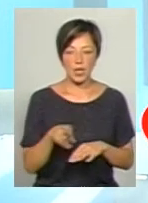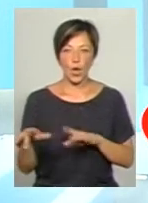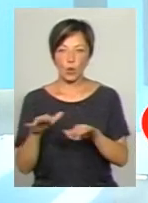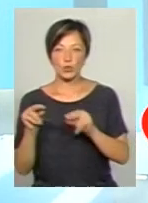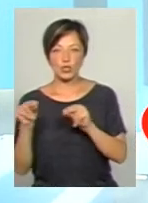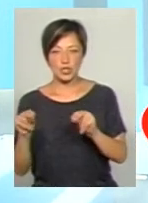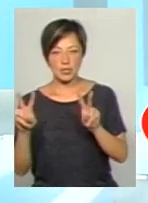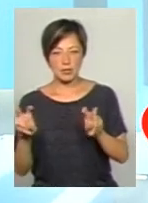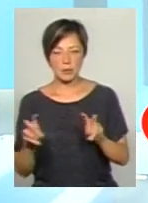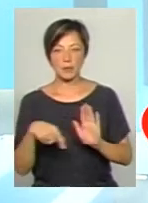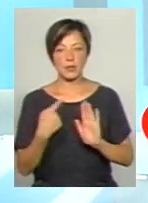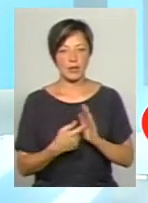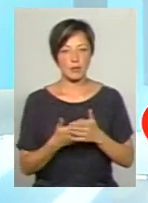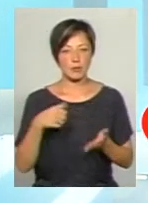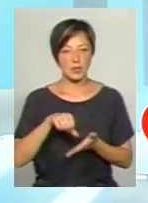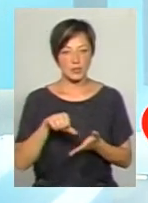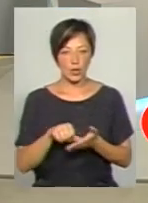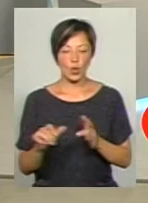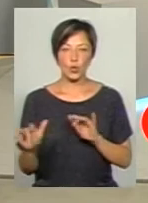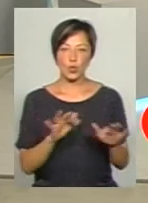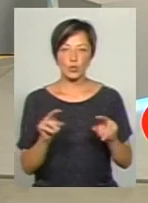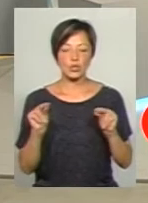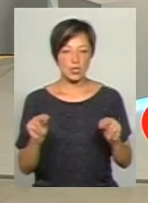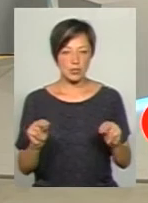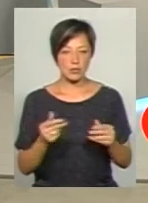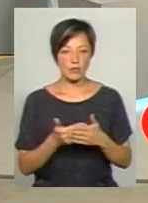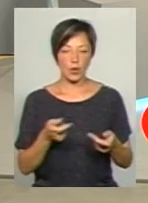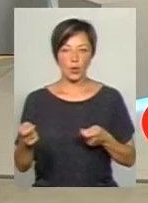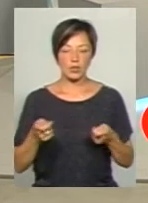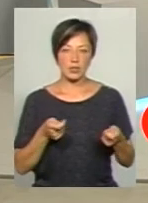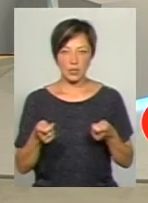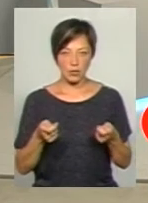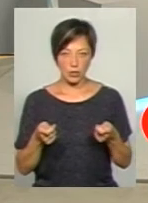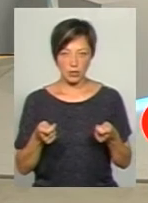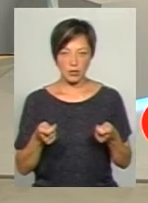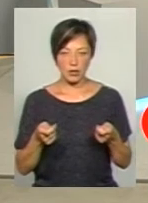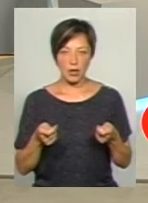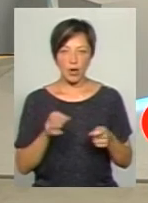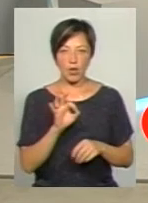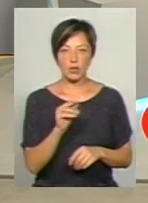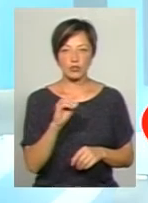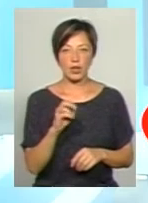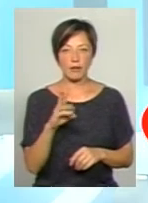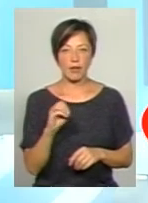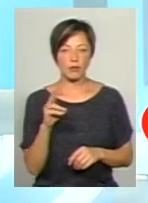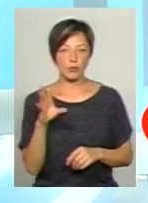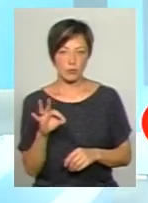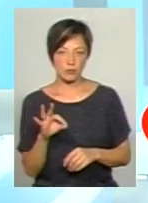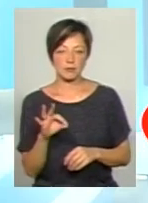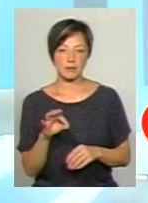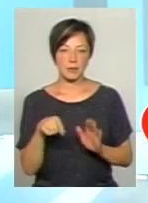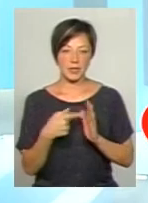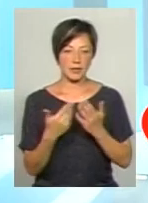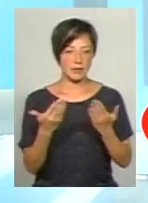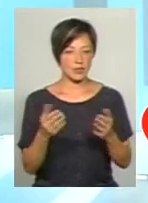питання і від представників руху «Чесно», від координатора Олега Черненка, перепрошую, воно стосується